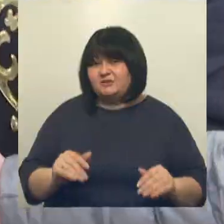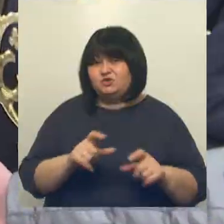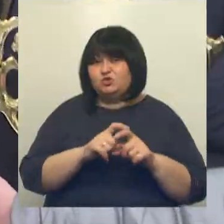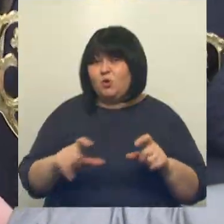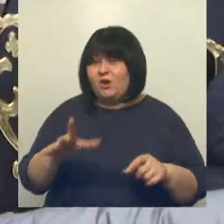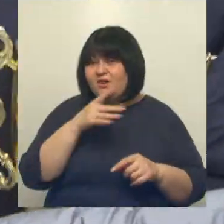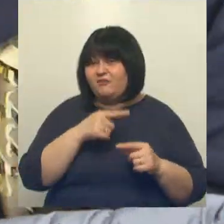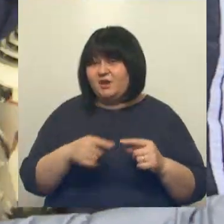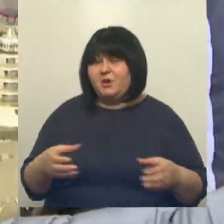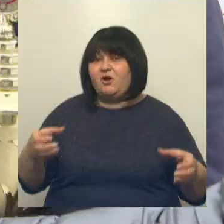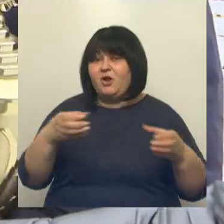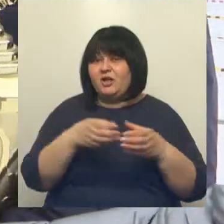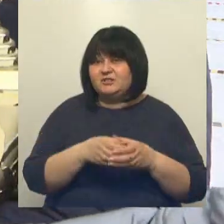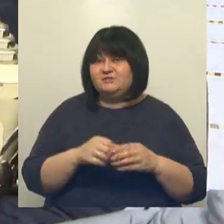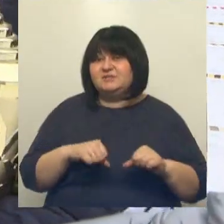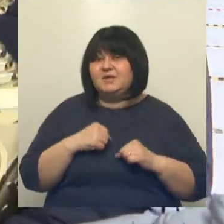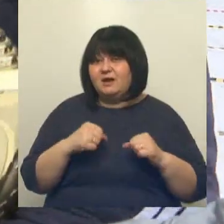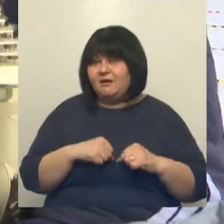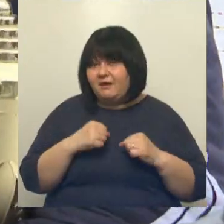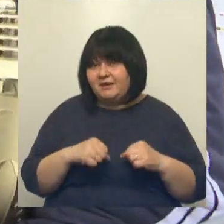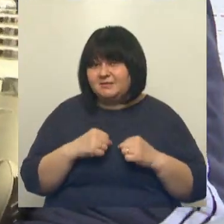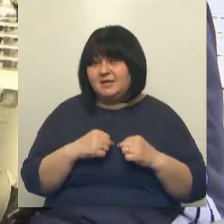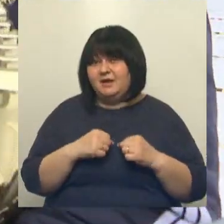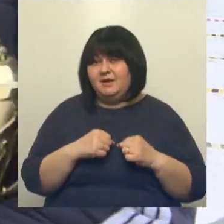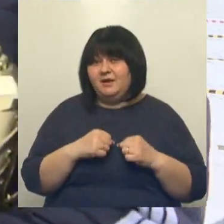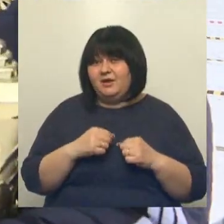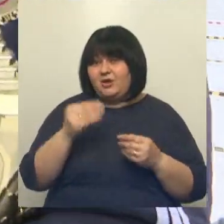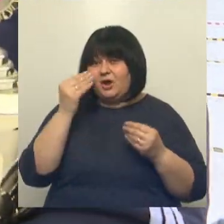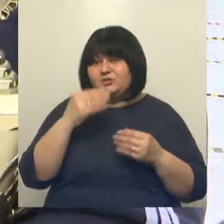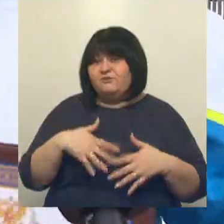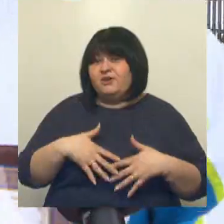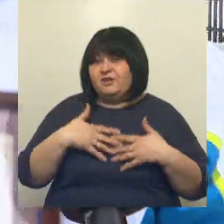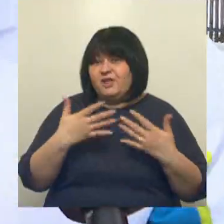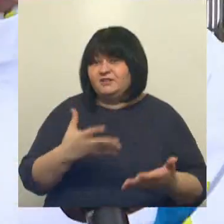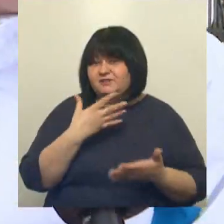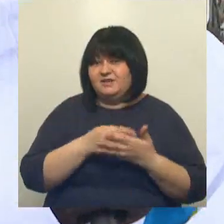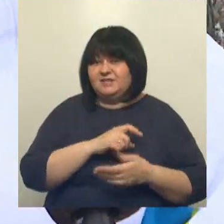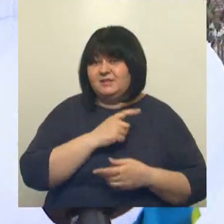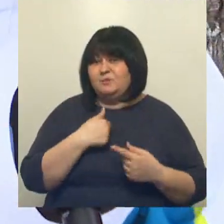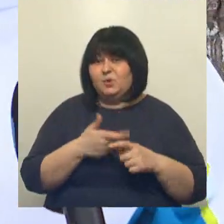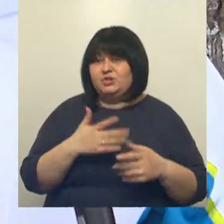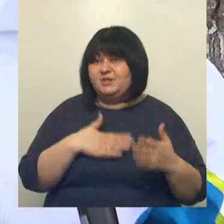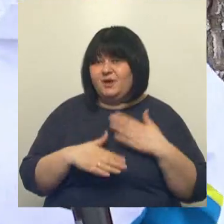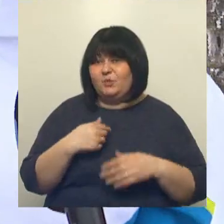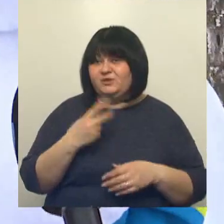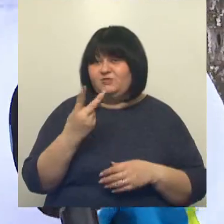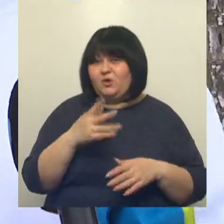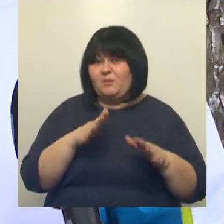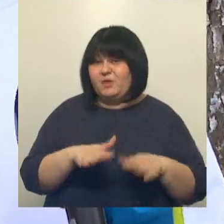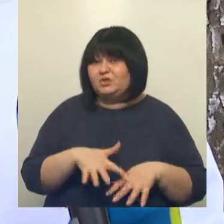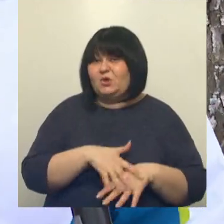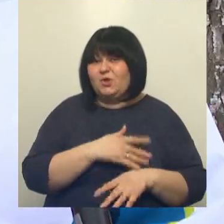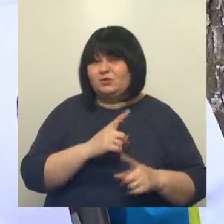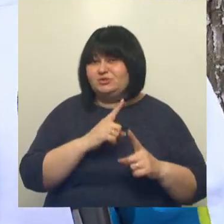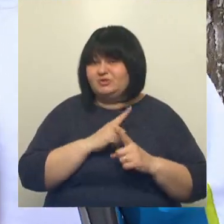времена. Коллектив старается, кажется, выкладывает свои силы. Мы очень рады, у второе место, долгожданное.